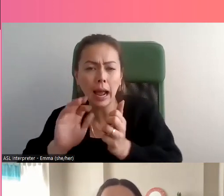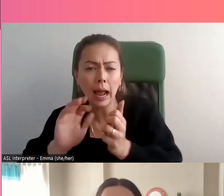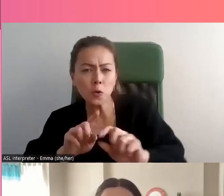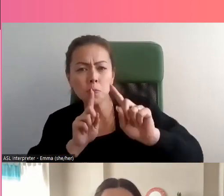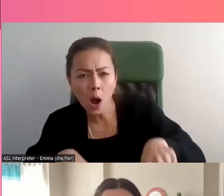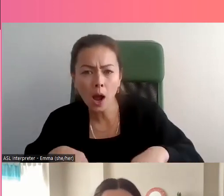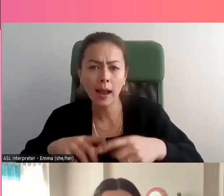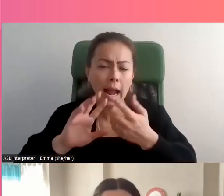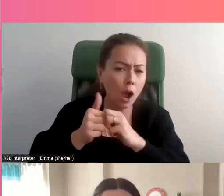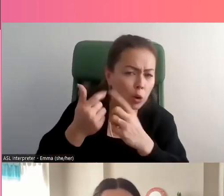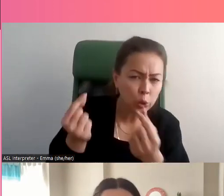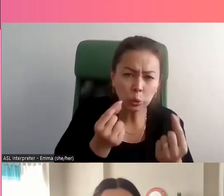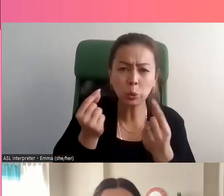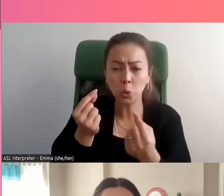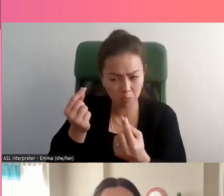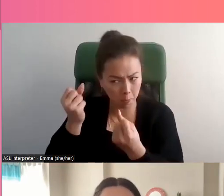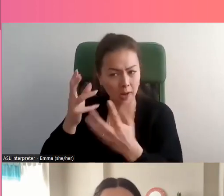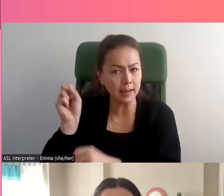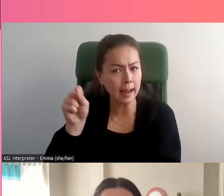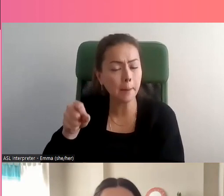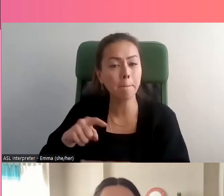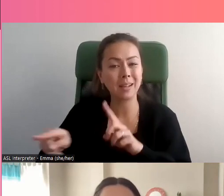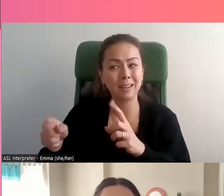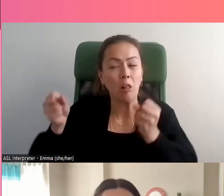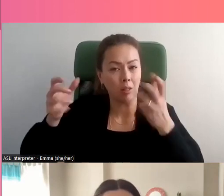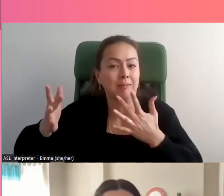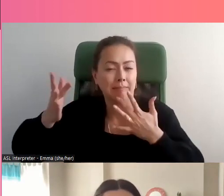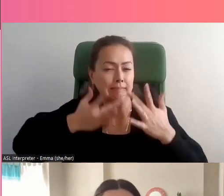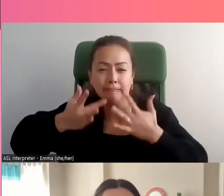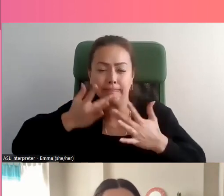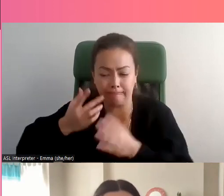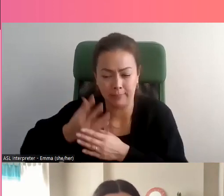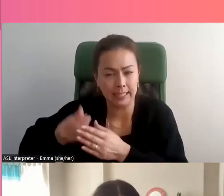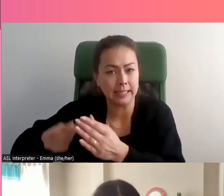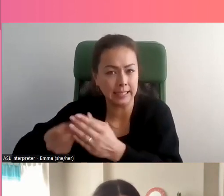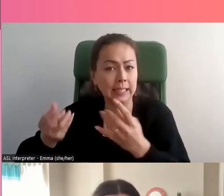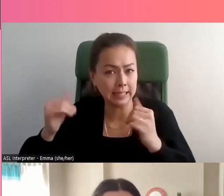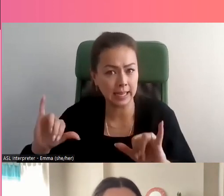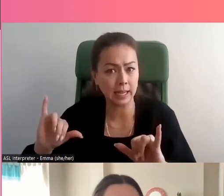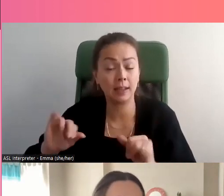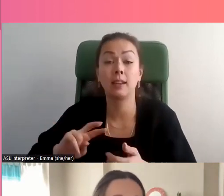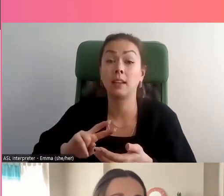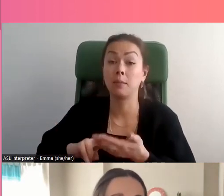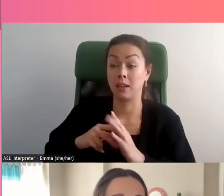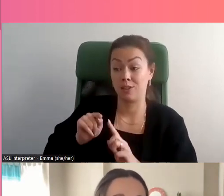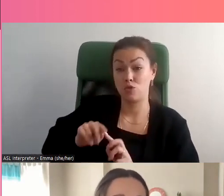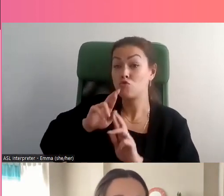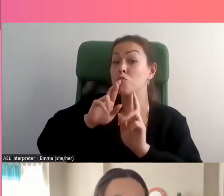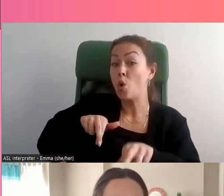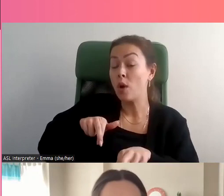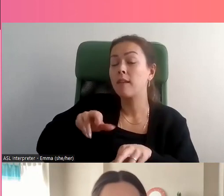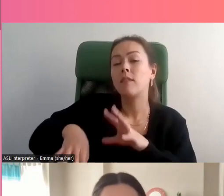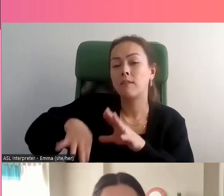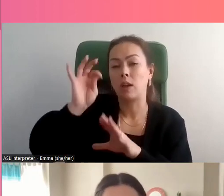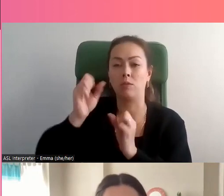à ces actes. Il y a aussi beaucoup de lacunes dans la recherche au Canada et il faut la combler. Voilà pourquoi je vais vous